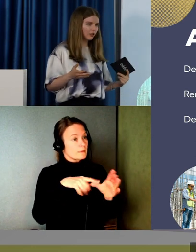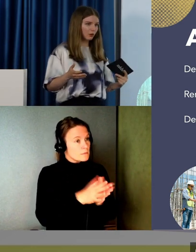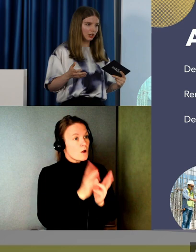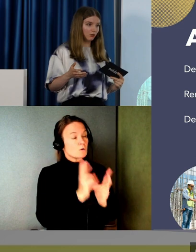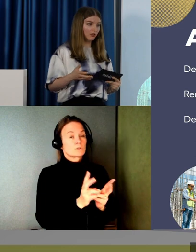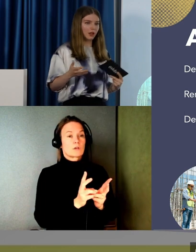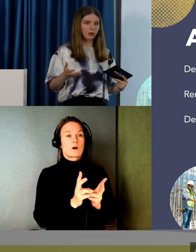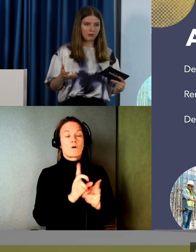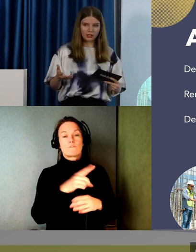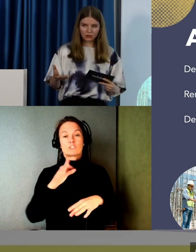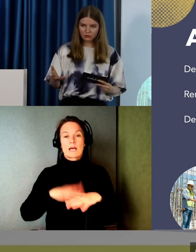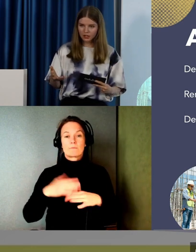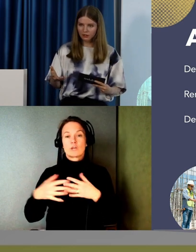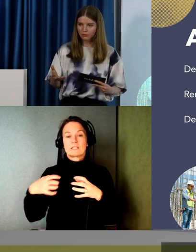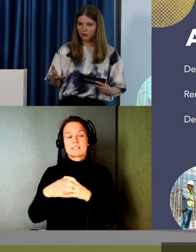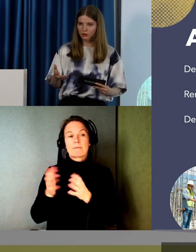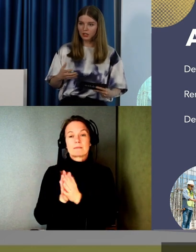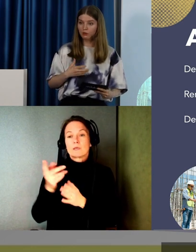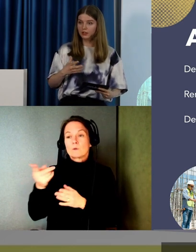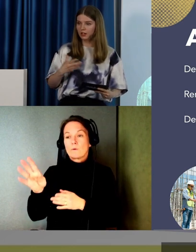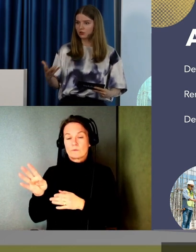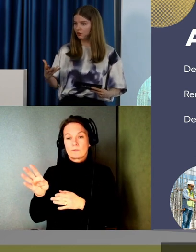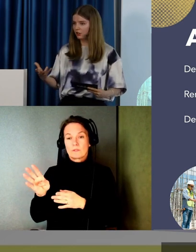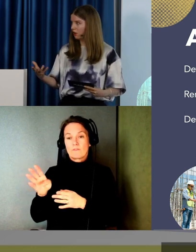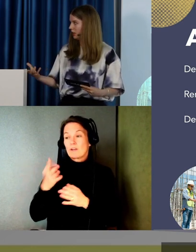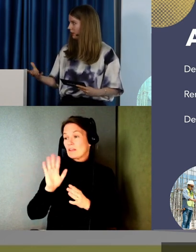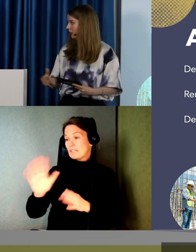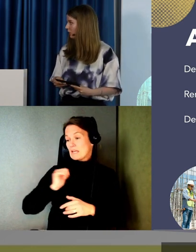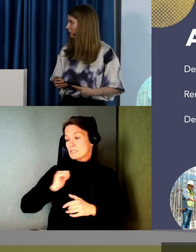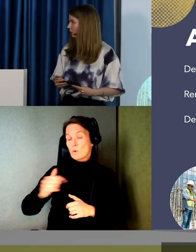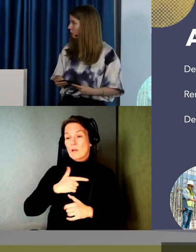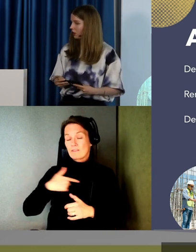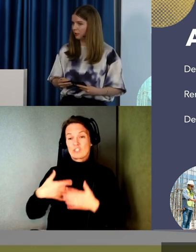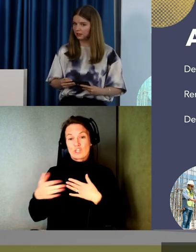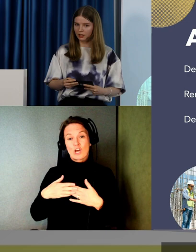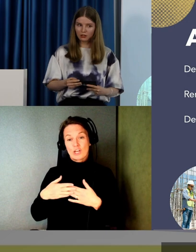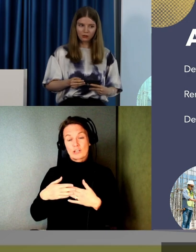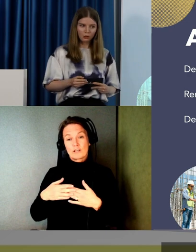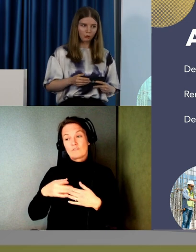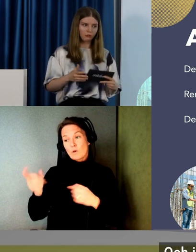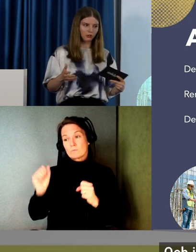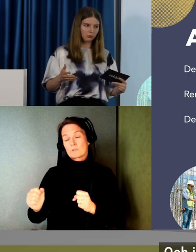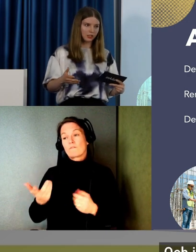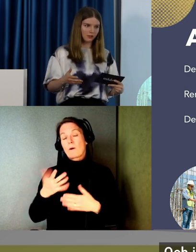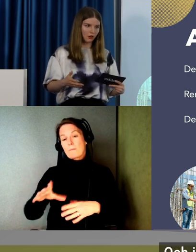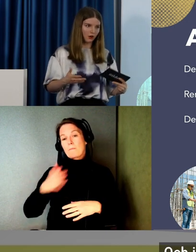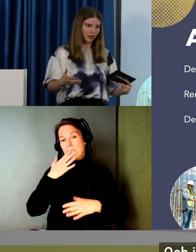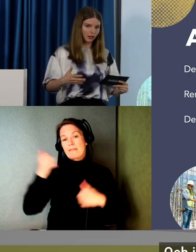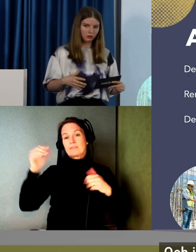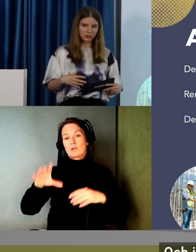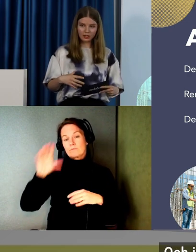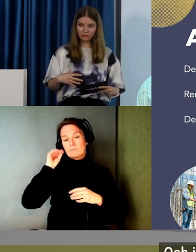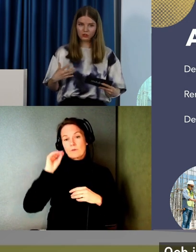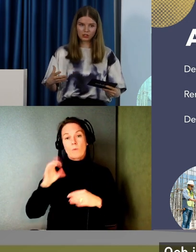Och framförallt gör man det ju tillsammans med sina kunder. För det är ju för deras skull vi gör detta. Så att de ska ha det bättre. Och ifall de känner sig